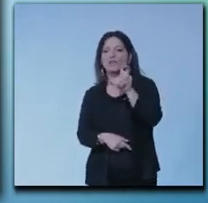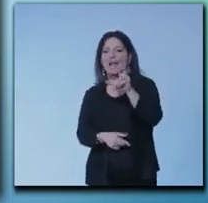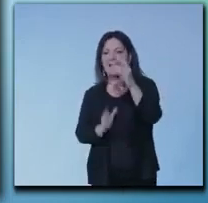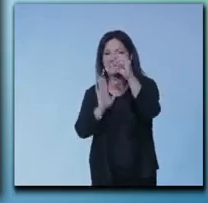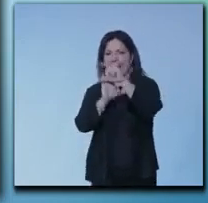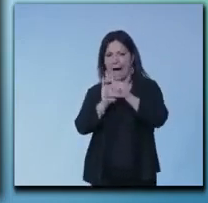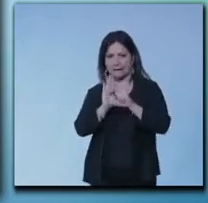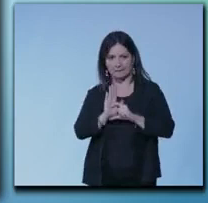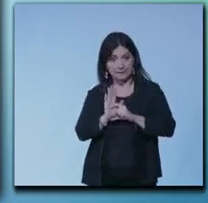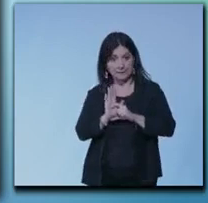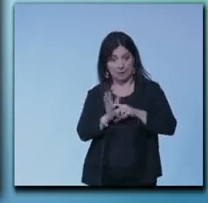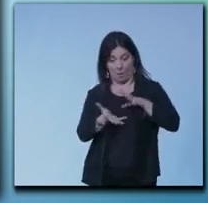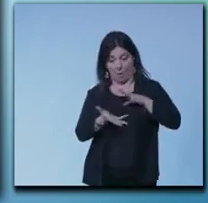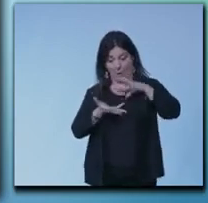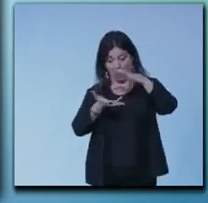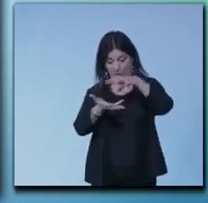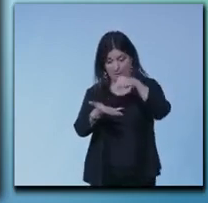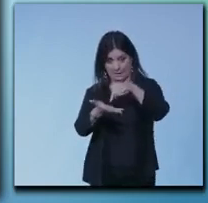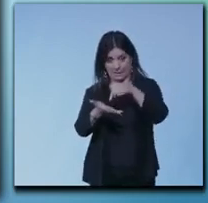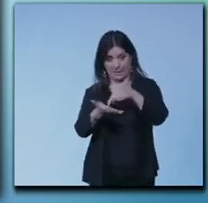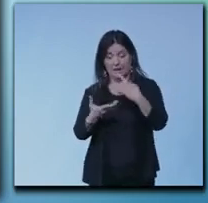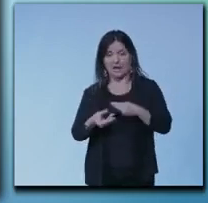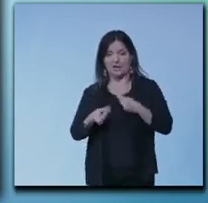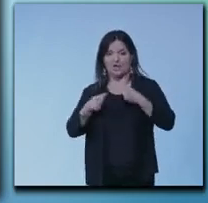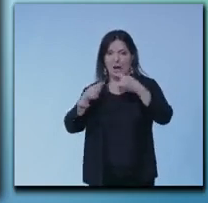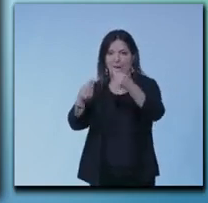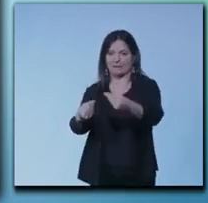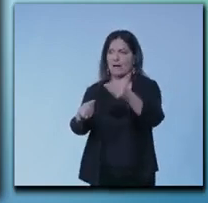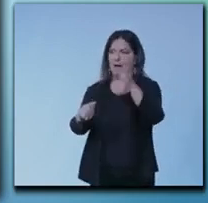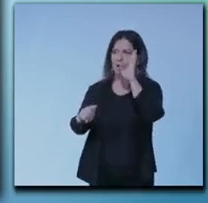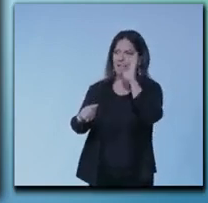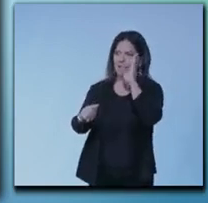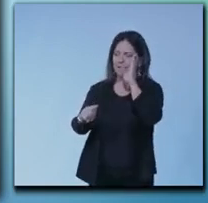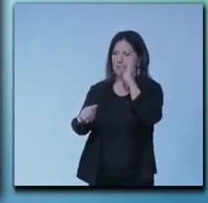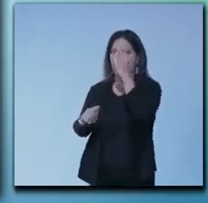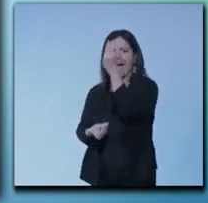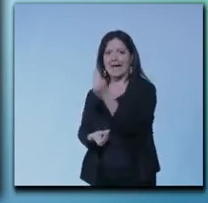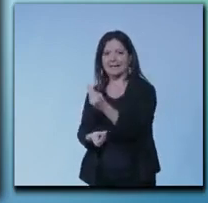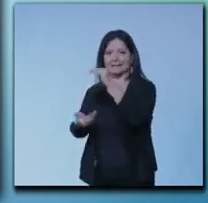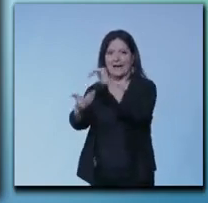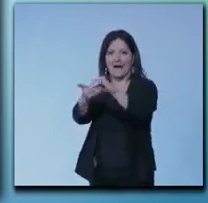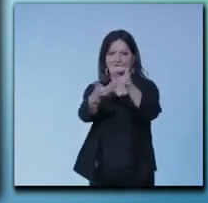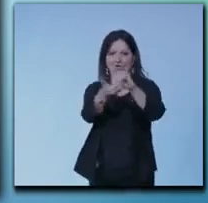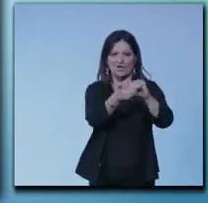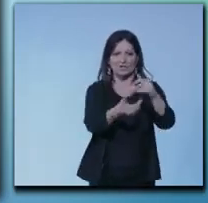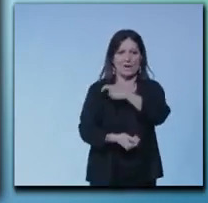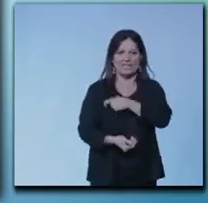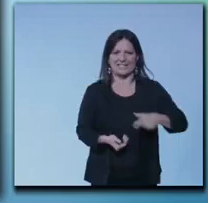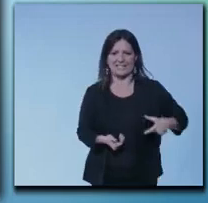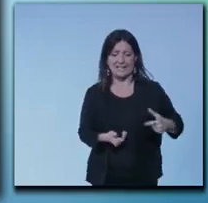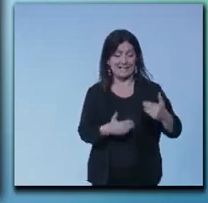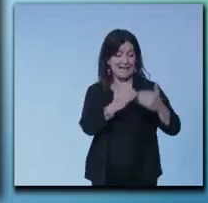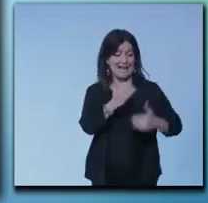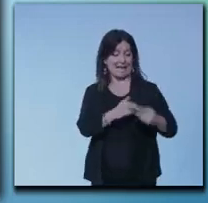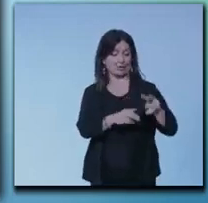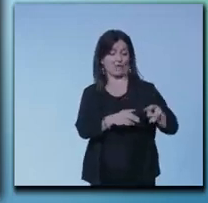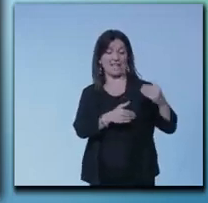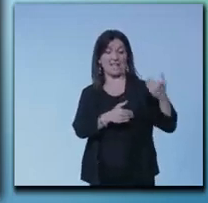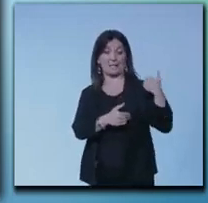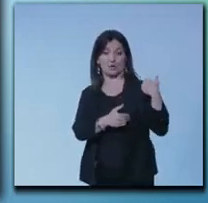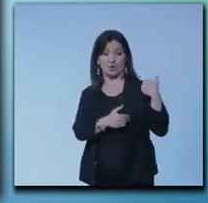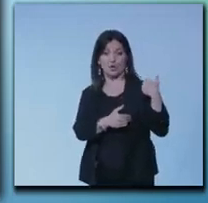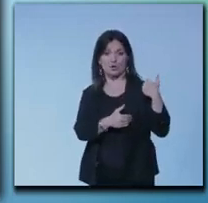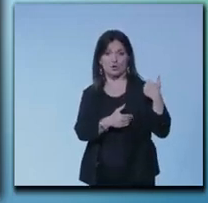tomo che abbiamo mandato all'attenzione di enti, associazioni, imprese, sindacati, entro venerdì scorso sono arrivati più di